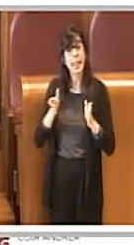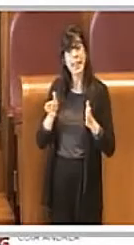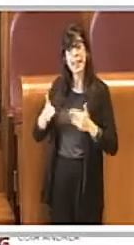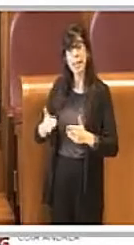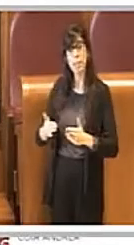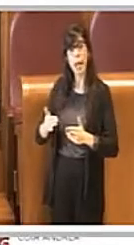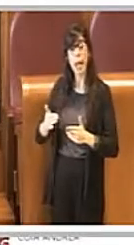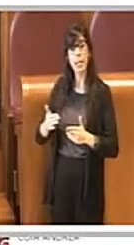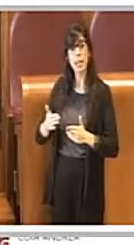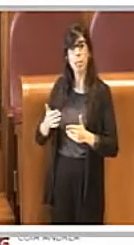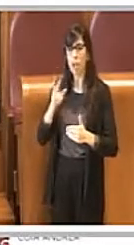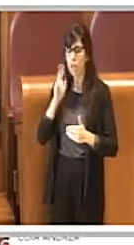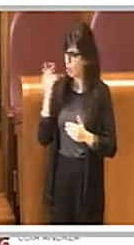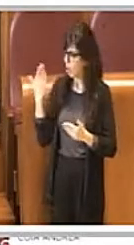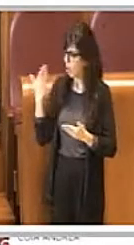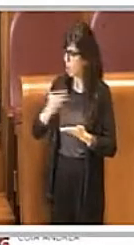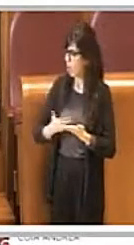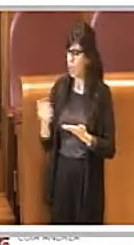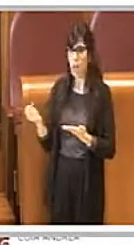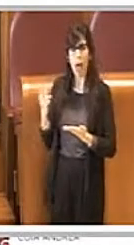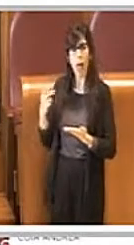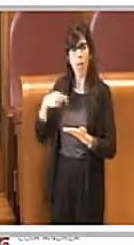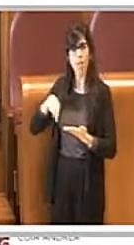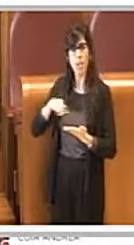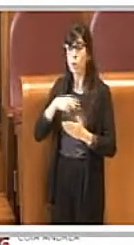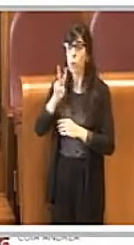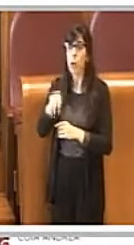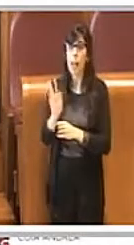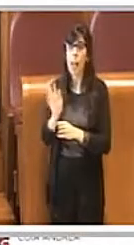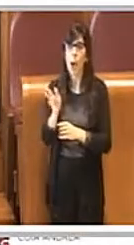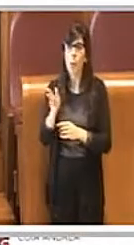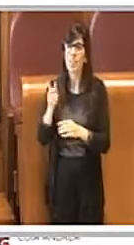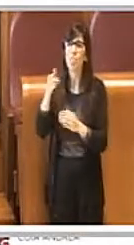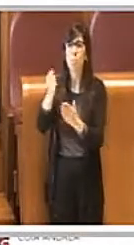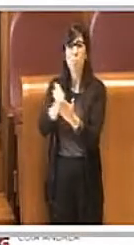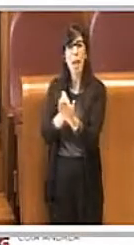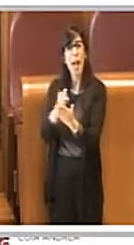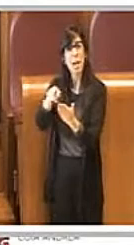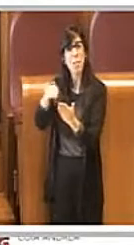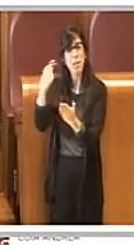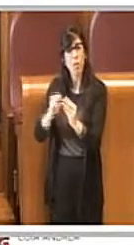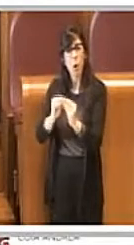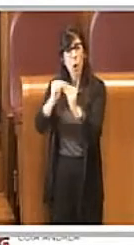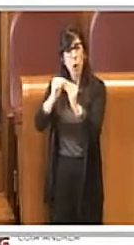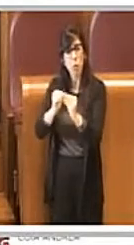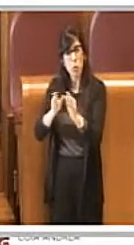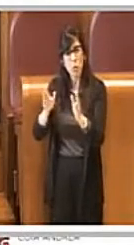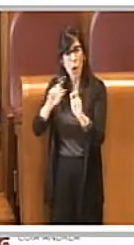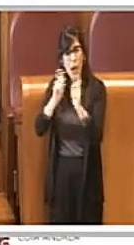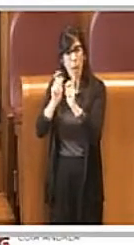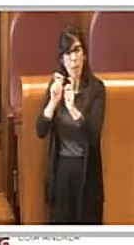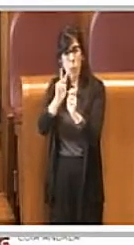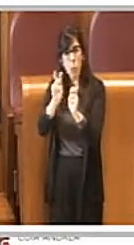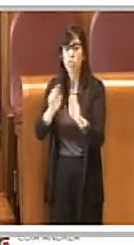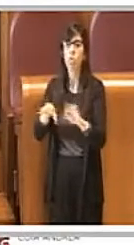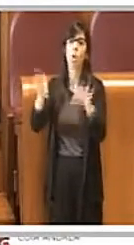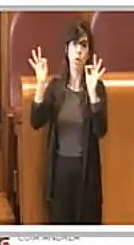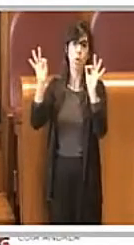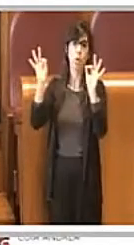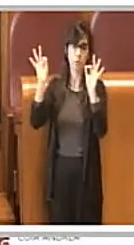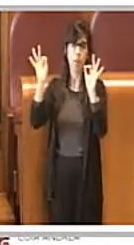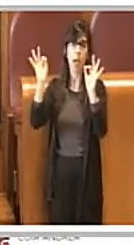segnalazione nel 2015 ha sospeso il permesso a costruire sopra menzionato e con